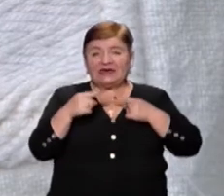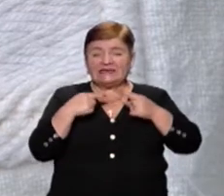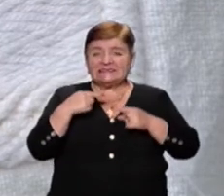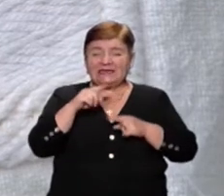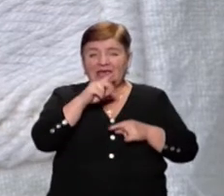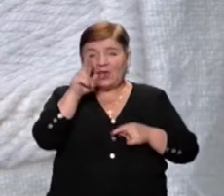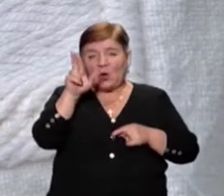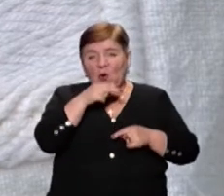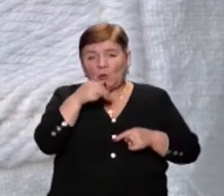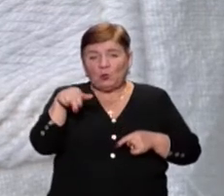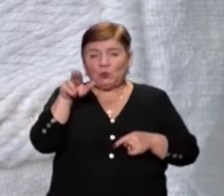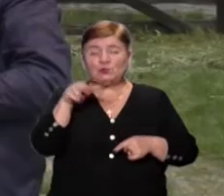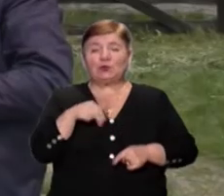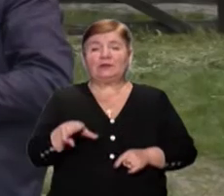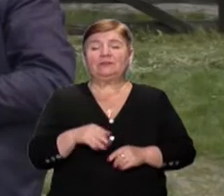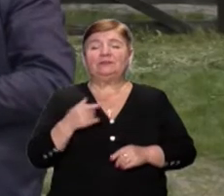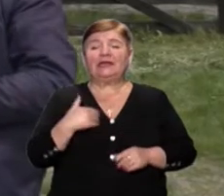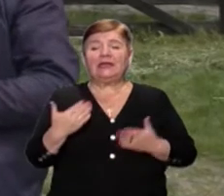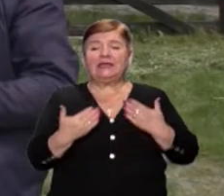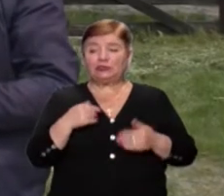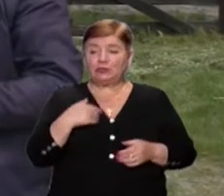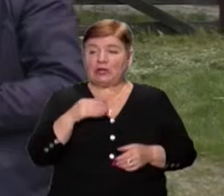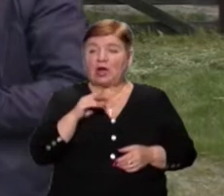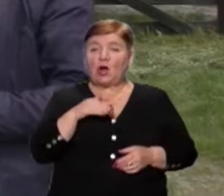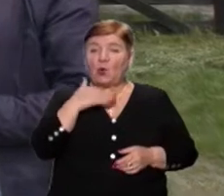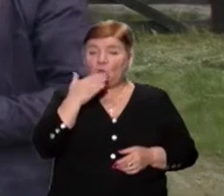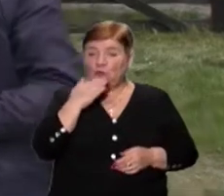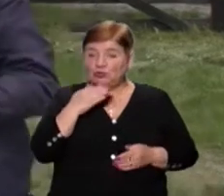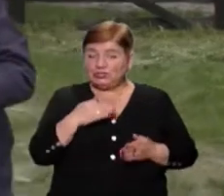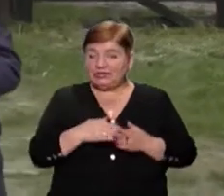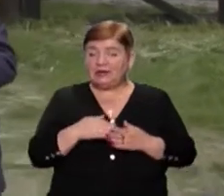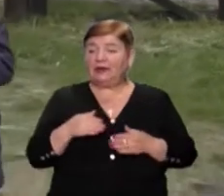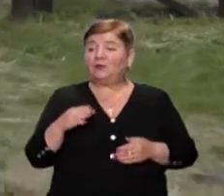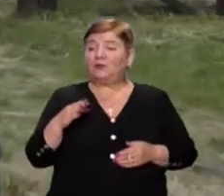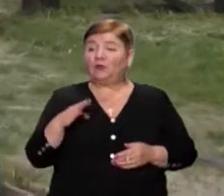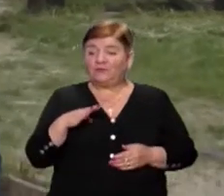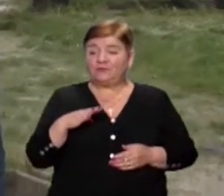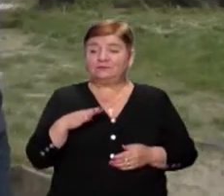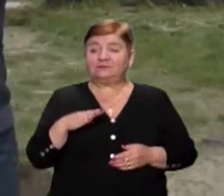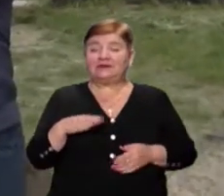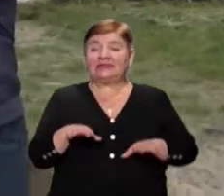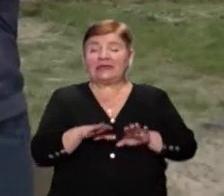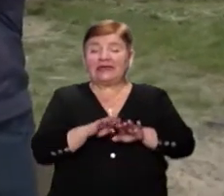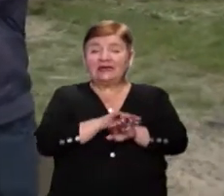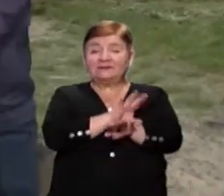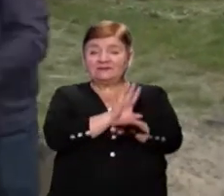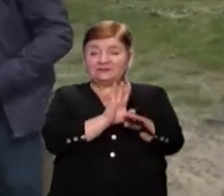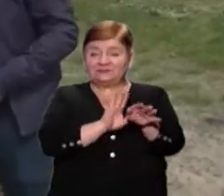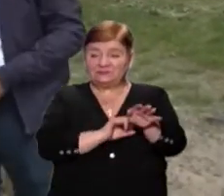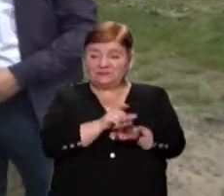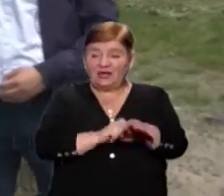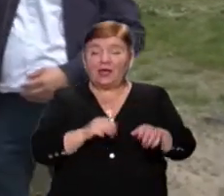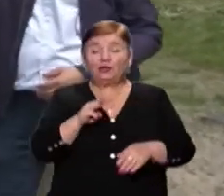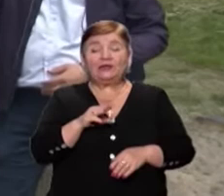в даному випадку, ромби, трикутники і так далі. Якщо на Хущині майже завжди у всіх сорочках були волани-фидриші,